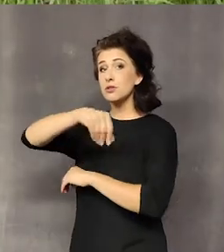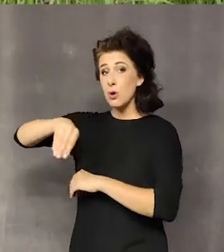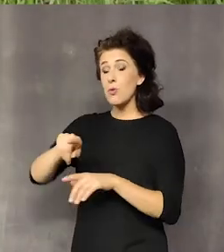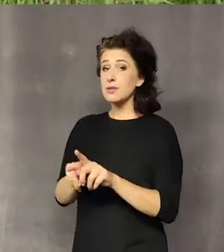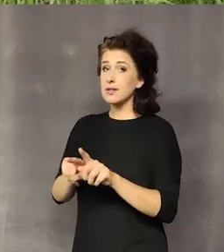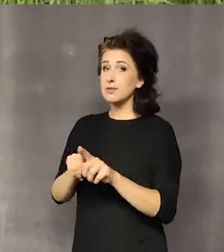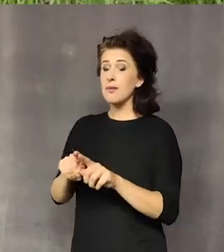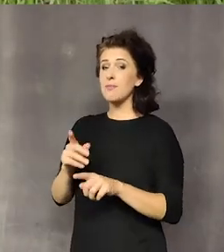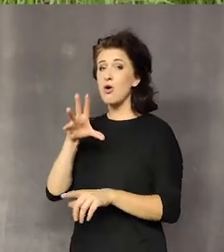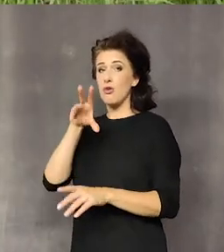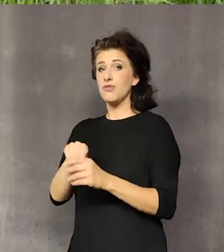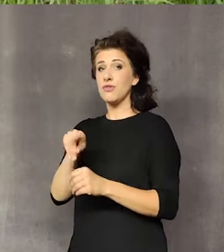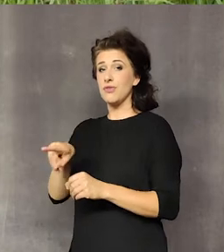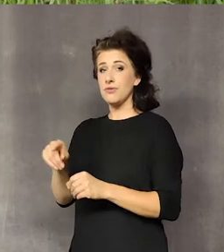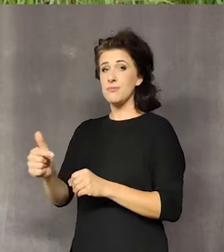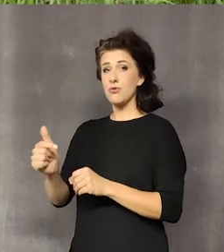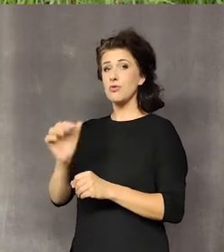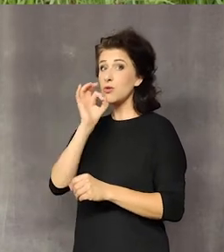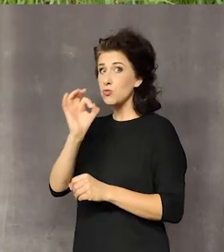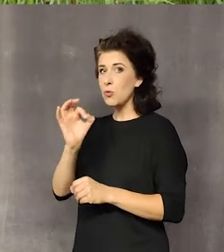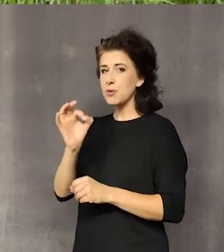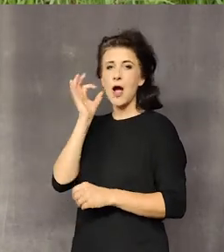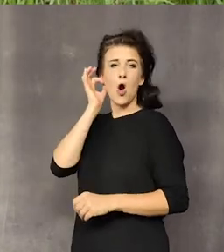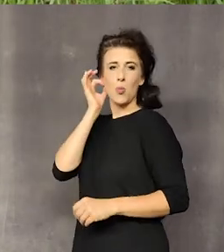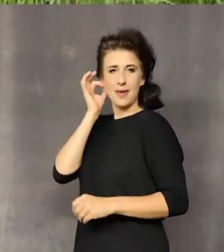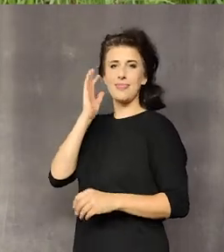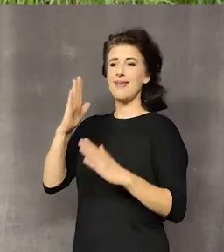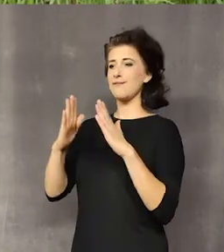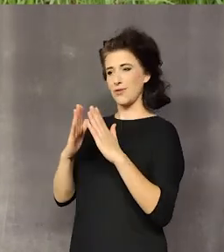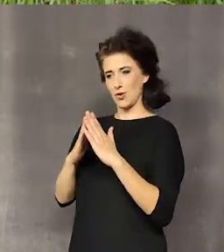które powinna mieć dobre gospodynie, powiem tak.